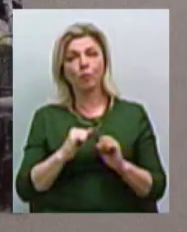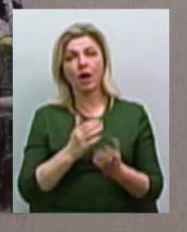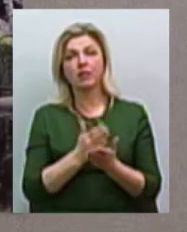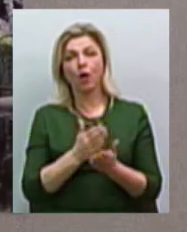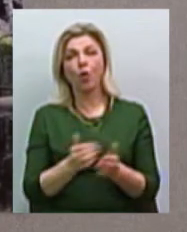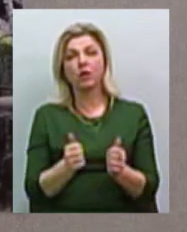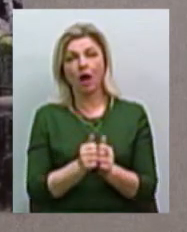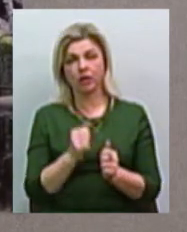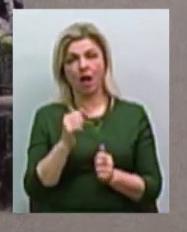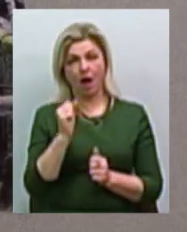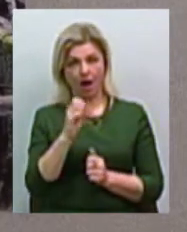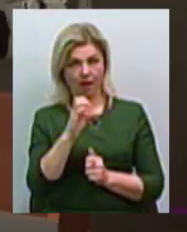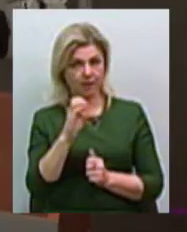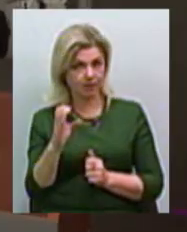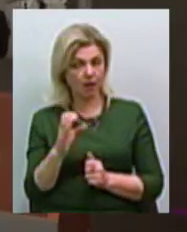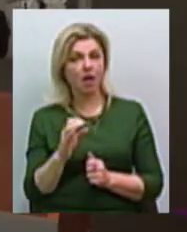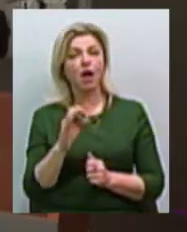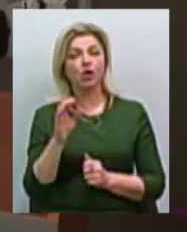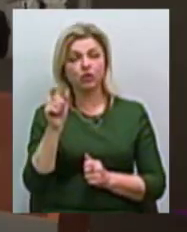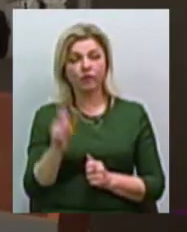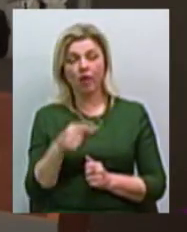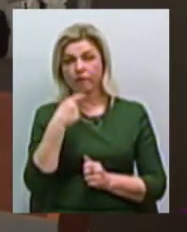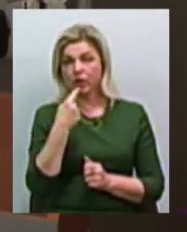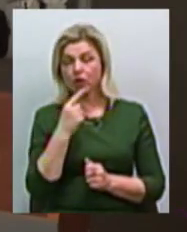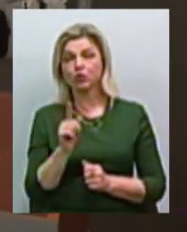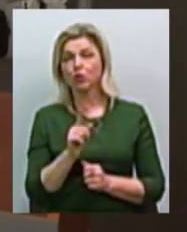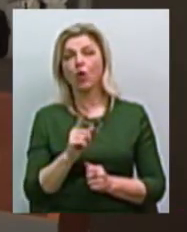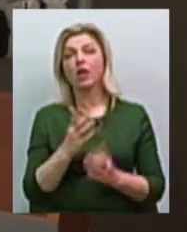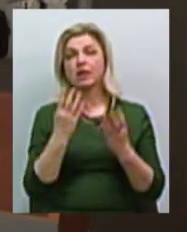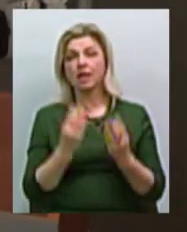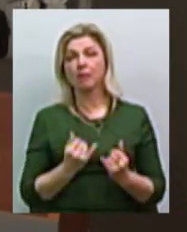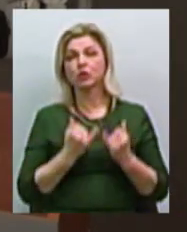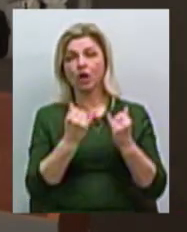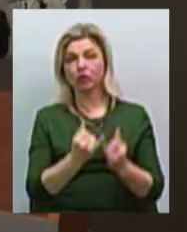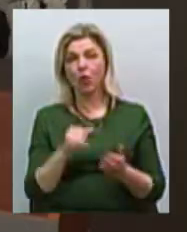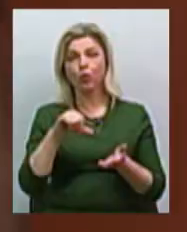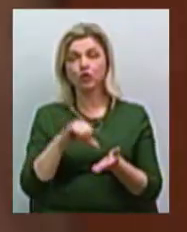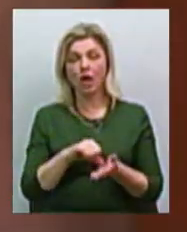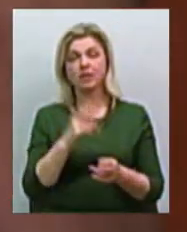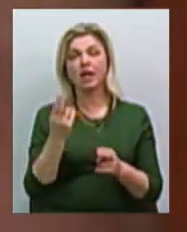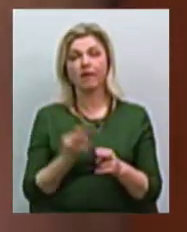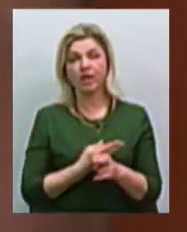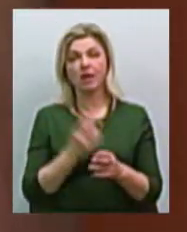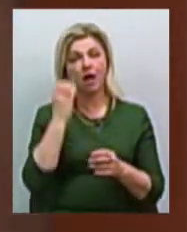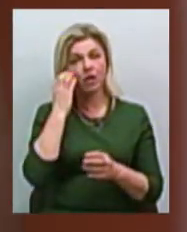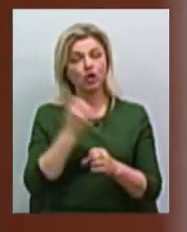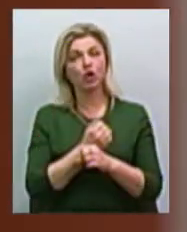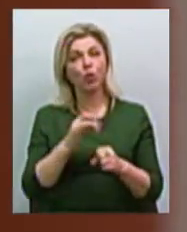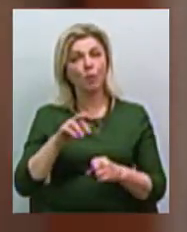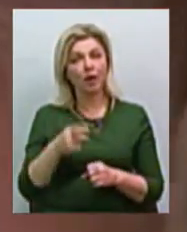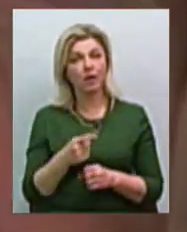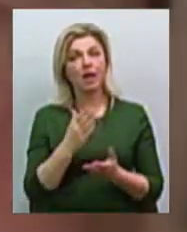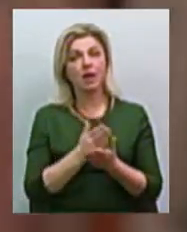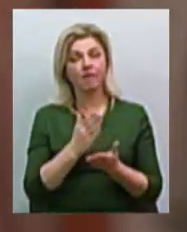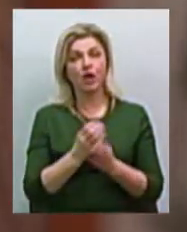Чорнобильської атомної електростанції. Ярослав Курліковський говорить, «Днем вшанування учасників ліквідації аварії на Чорнобильській атомній електростанції є